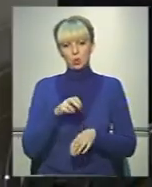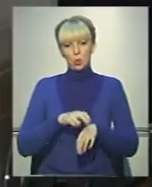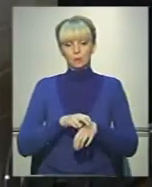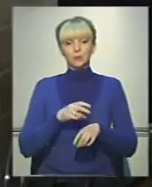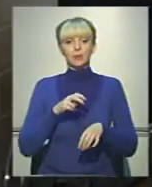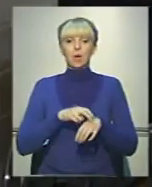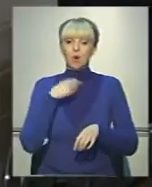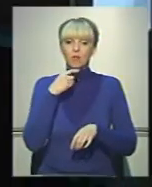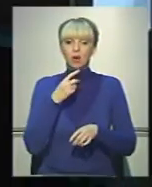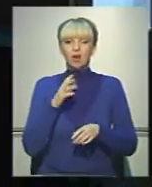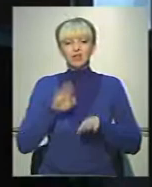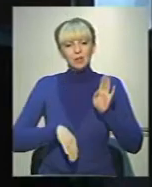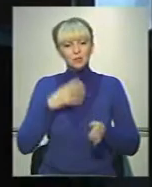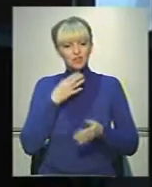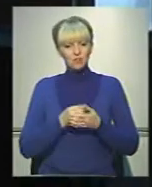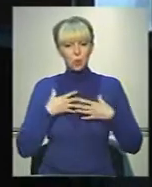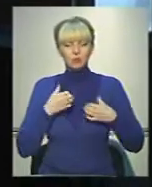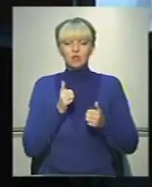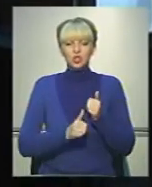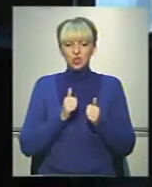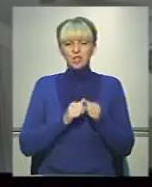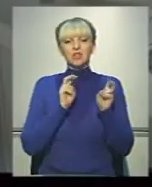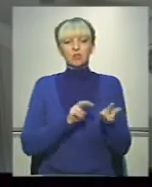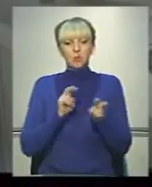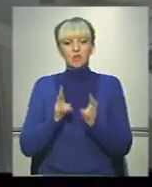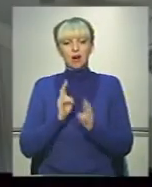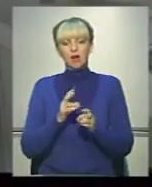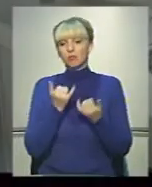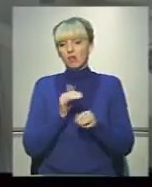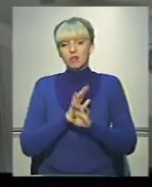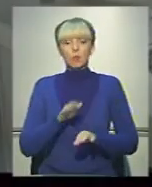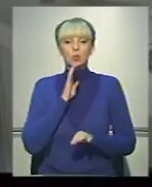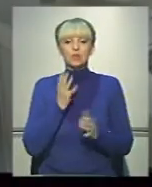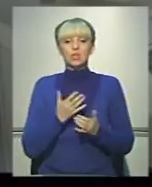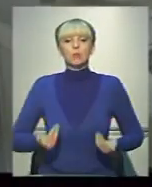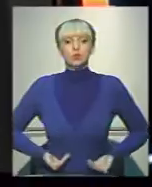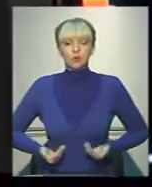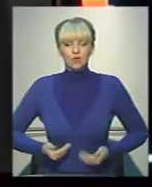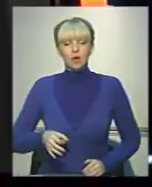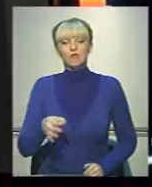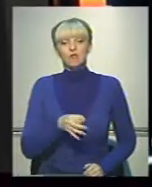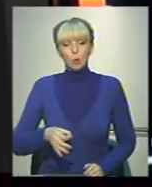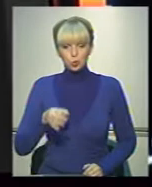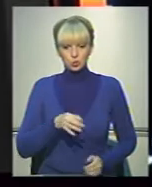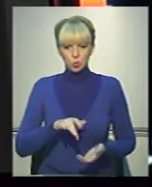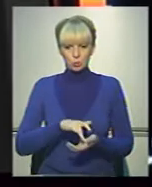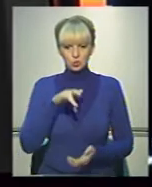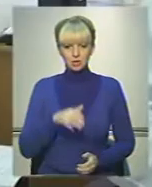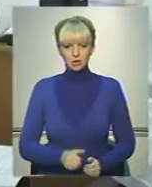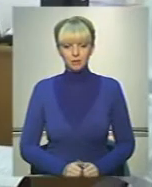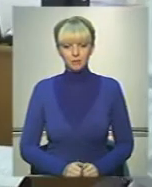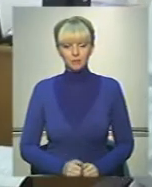Медики кажуть, недбалість до свого здоров'я частіше спостерігають, як не дивно, у жінок, які проживають в обласному центрі.